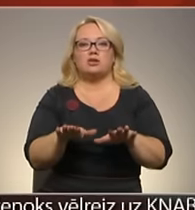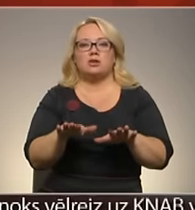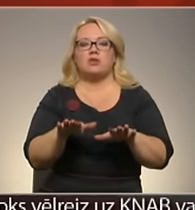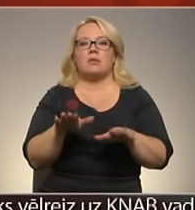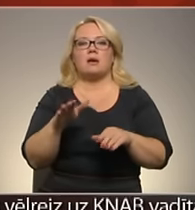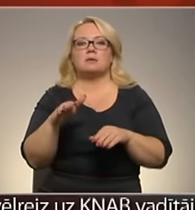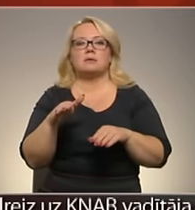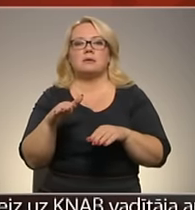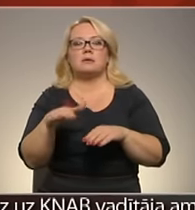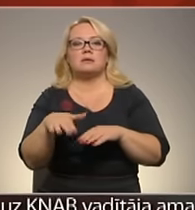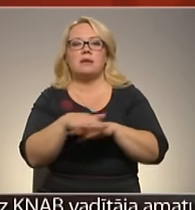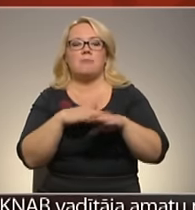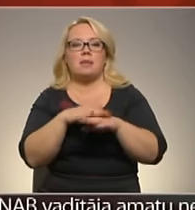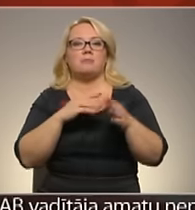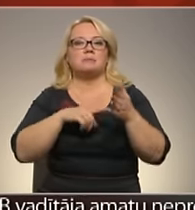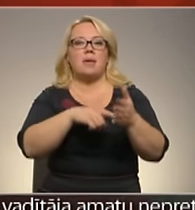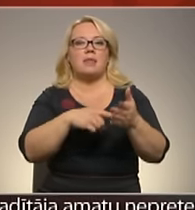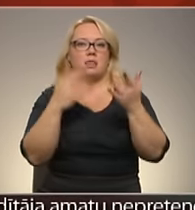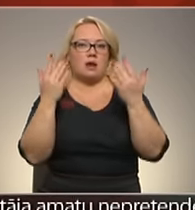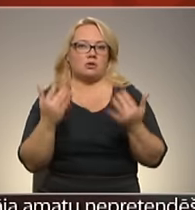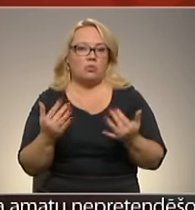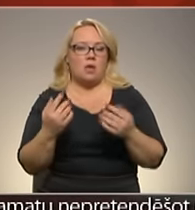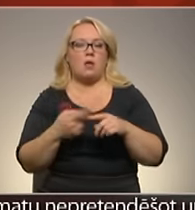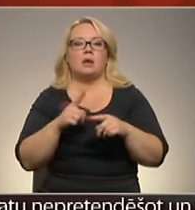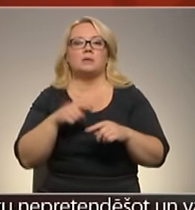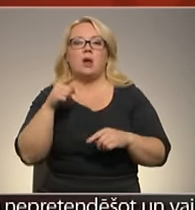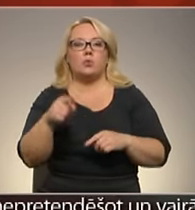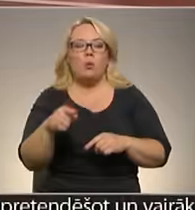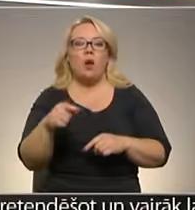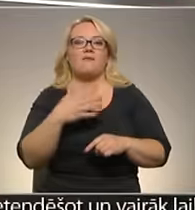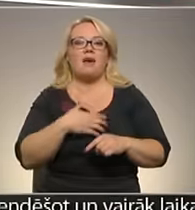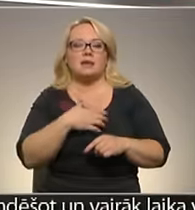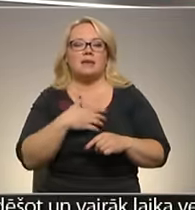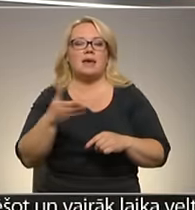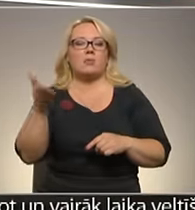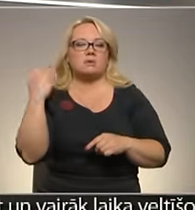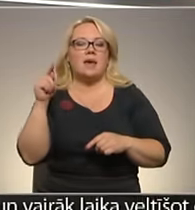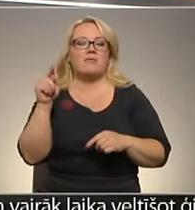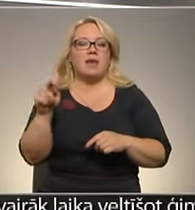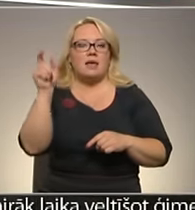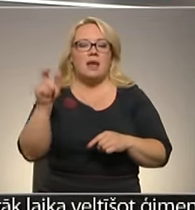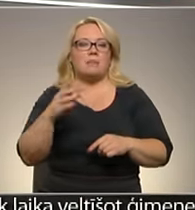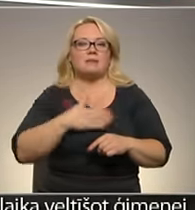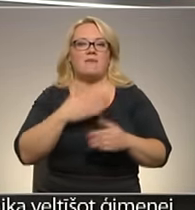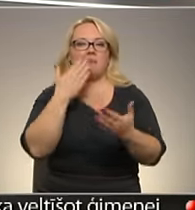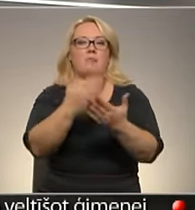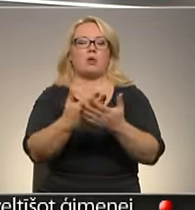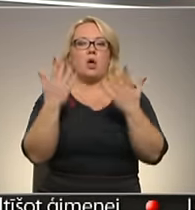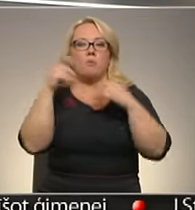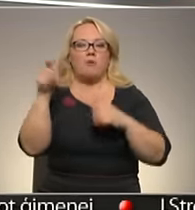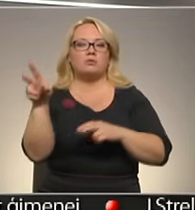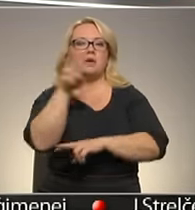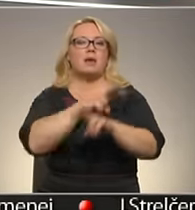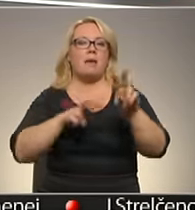sabiedrības spiediena rezultātā. Un līdz ar to viņam arī vajadzēs sevi pozicionēt politiski. Viņam būs jāmeklē atbalsts